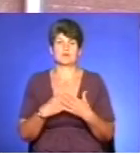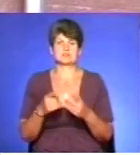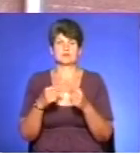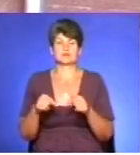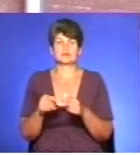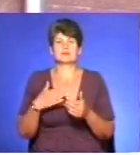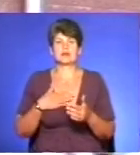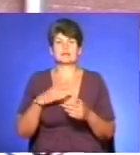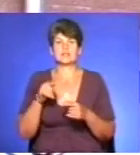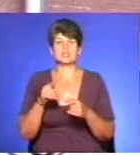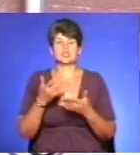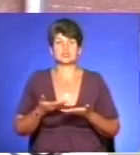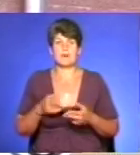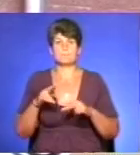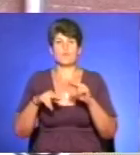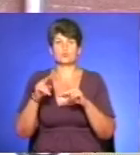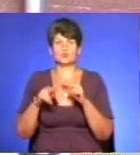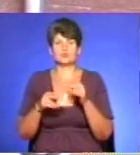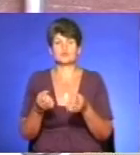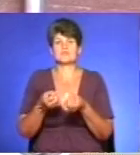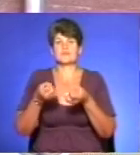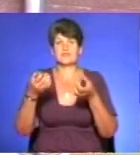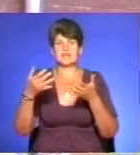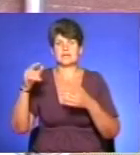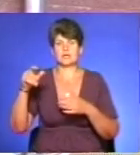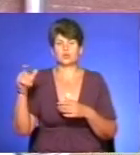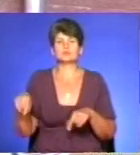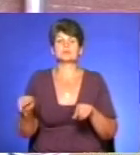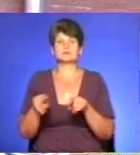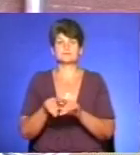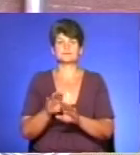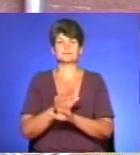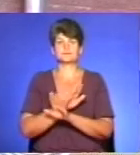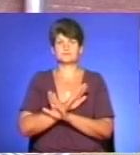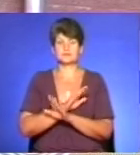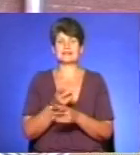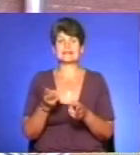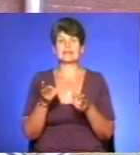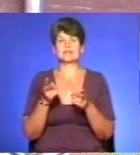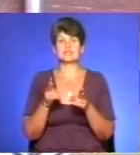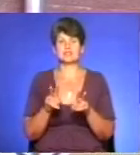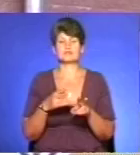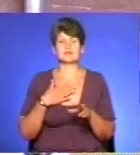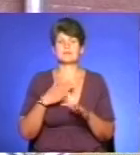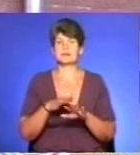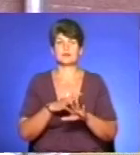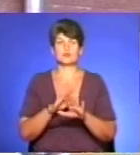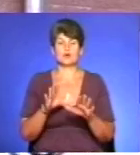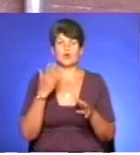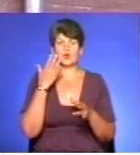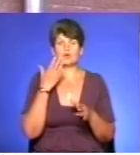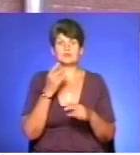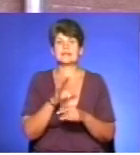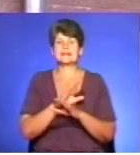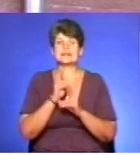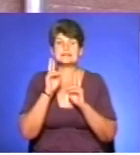життя побудовано, що, на жаль, світлі люди теж відходять у вічність, не залишаються з нами довго. І коли настало пані